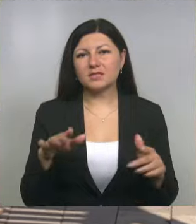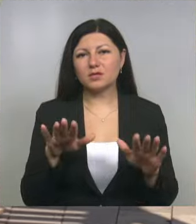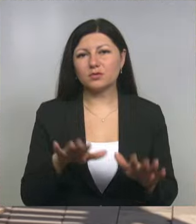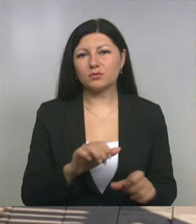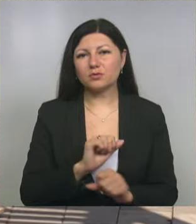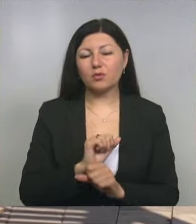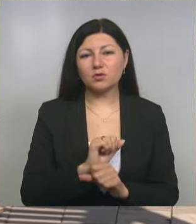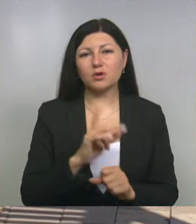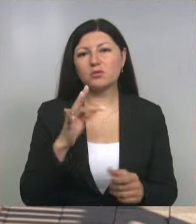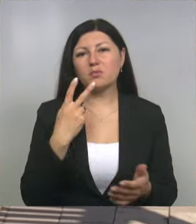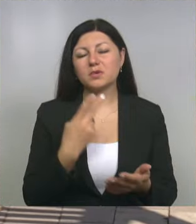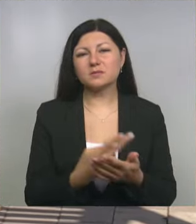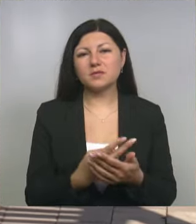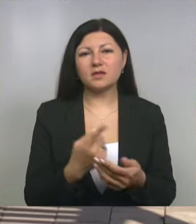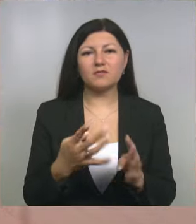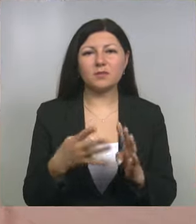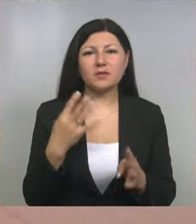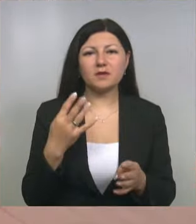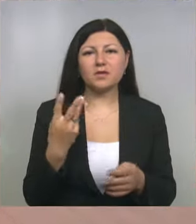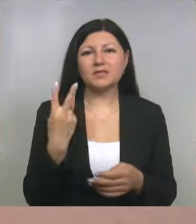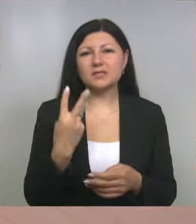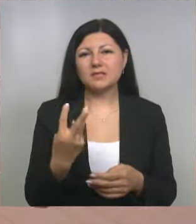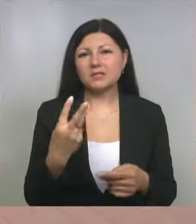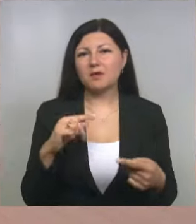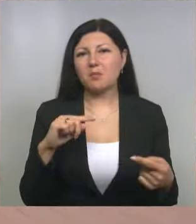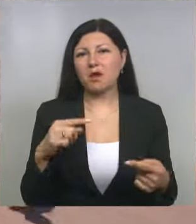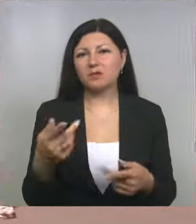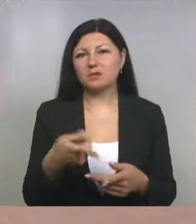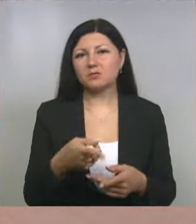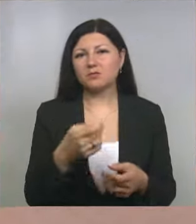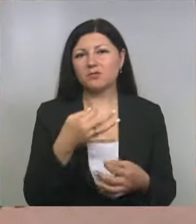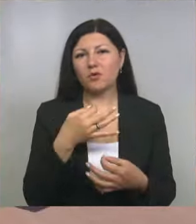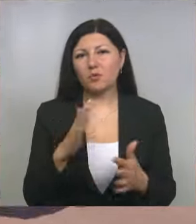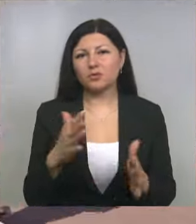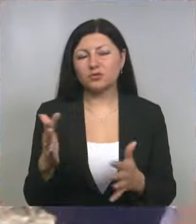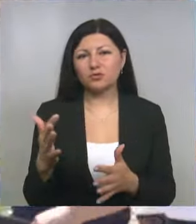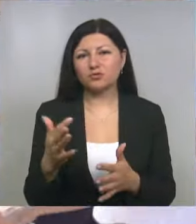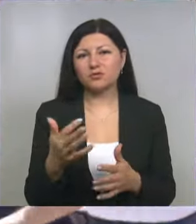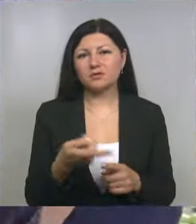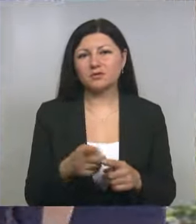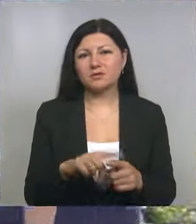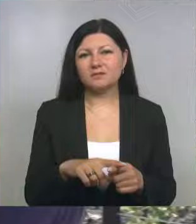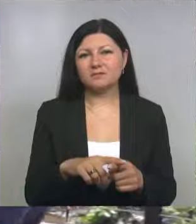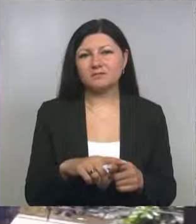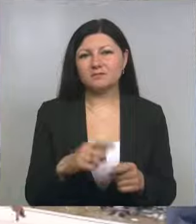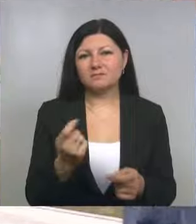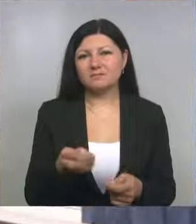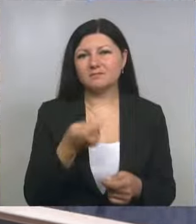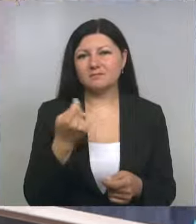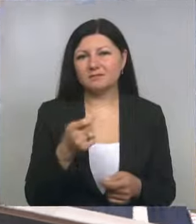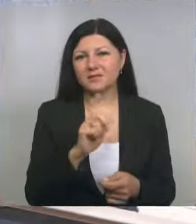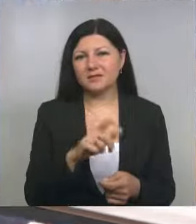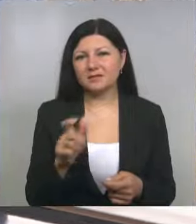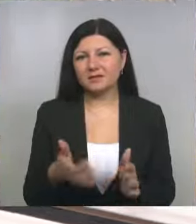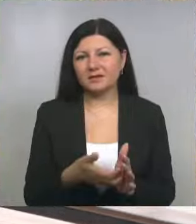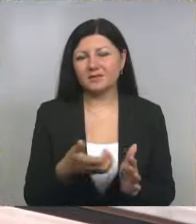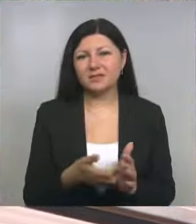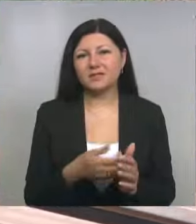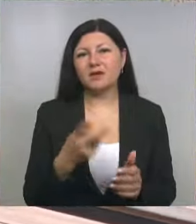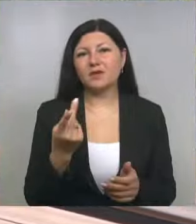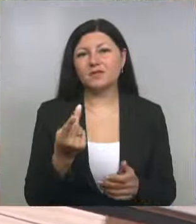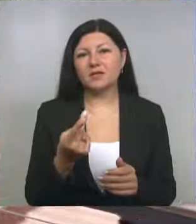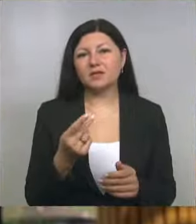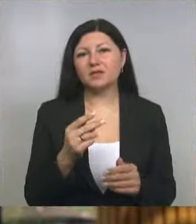посмотрели, во-первых, всего три мангала на весь город здесь. В любом случае, это не удовлетворит запросы всех горожан. Во-вторых, дети,